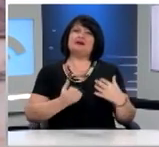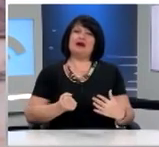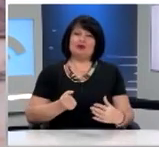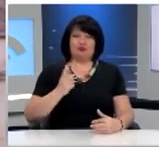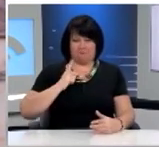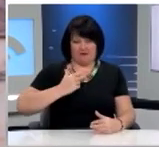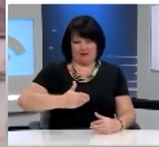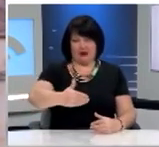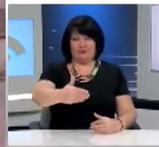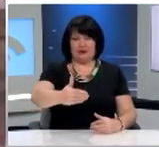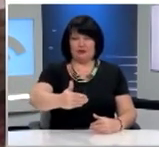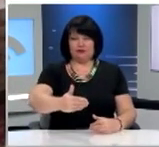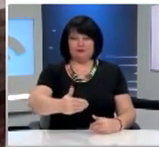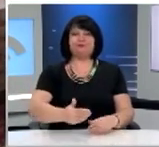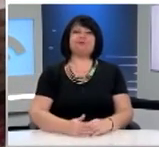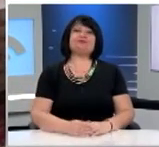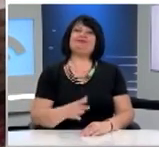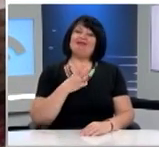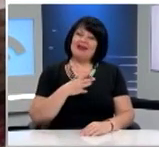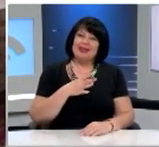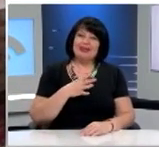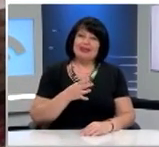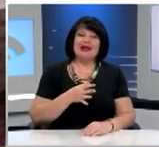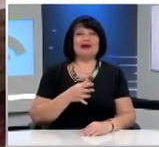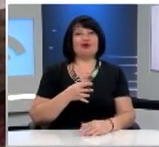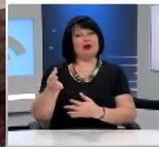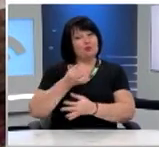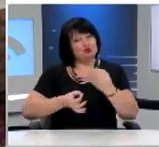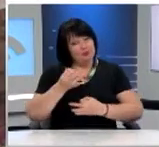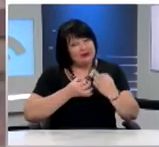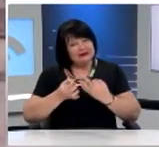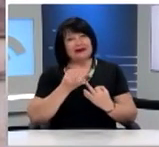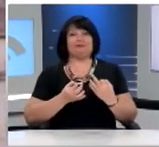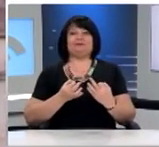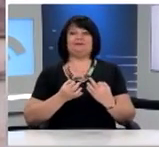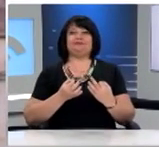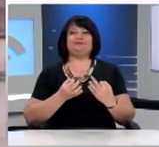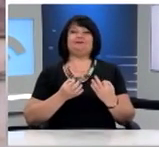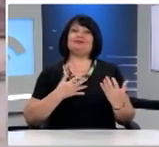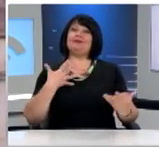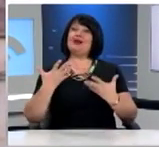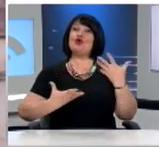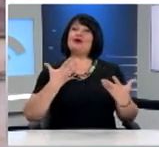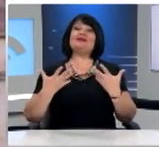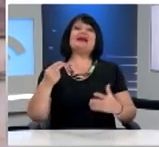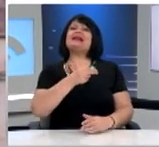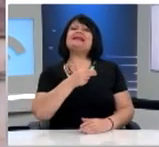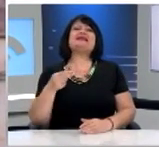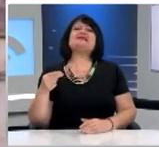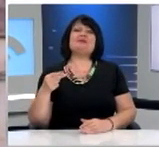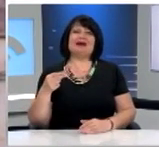αναμένει αύριο Θα ήθελα να μοιραστείτε μαζί μου Αυτή τη γοητευτική ερμηνεία